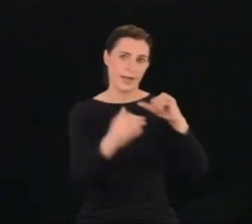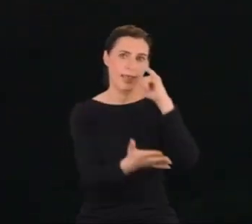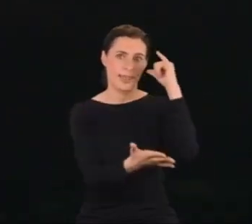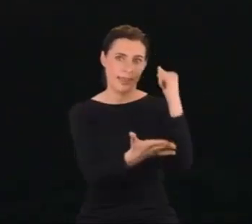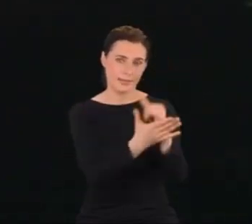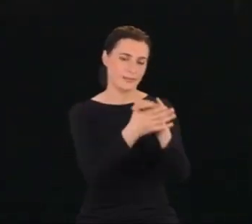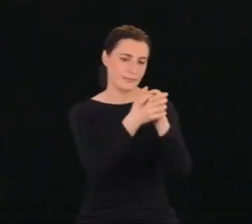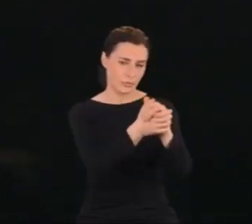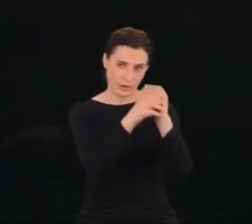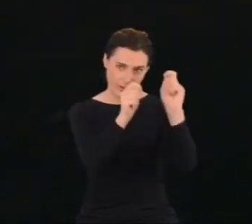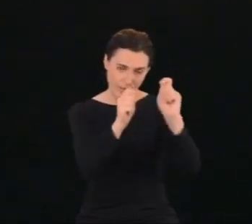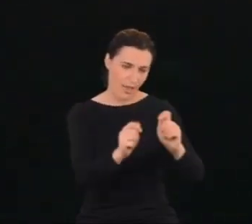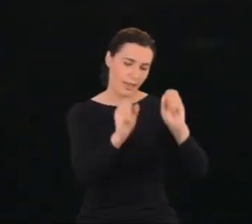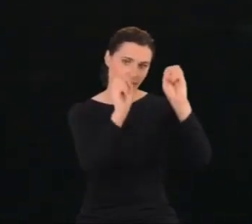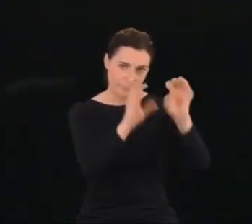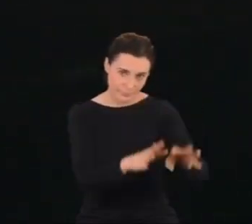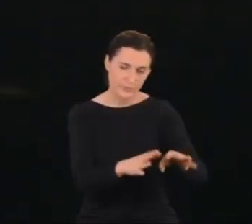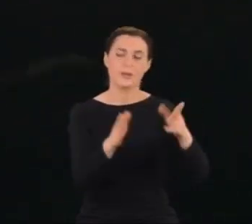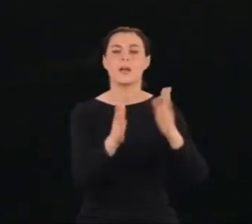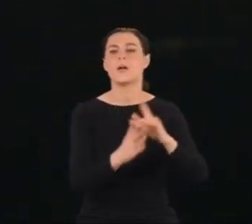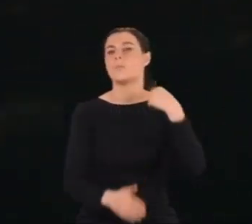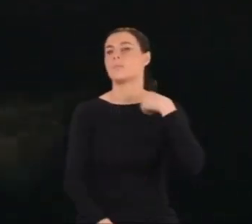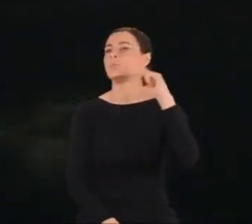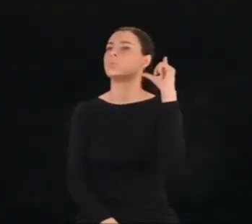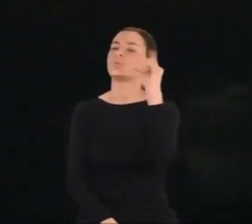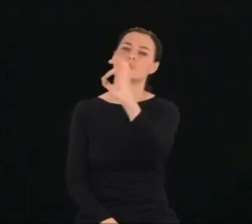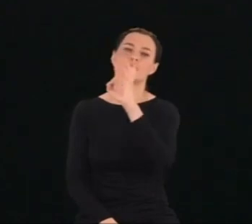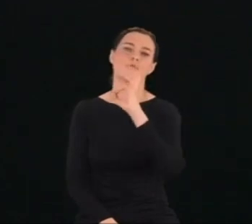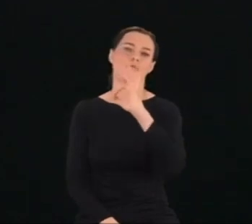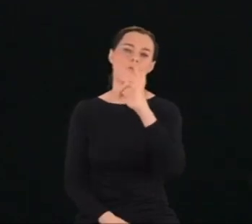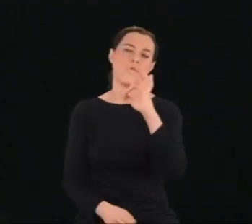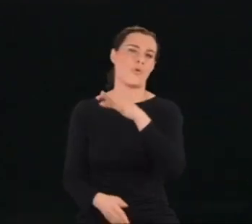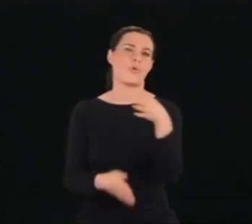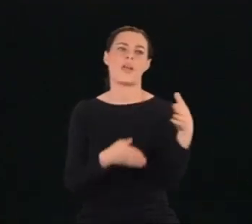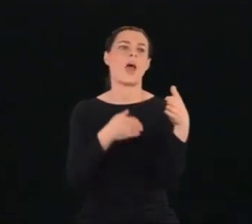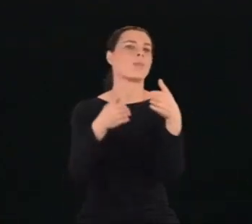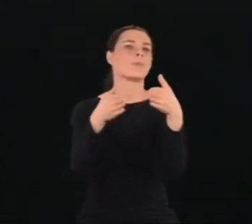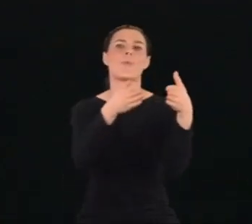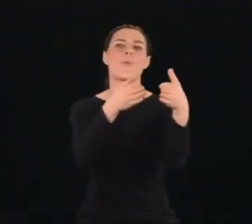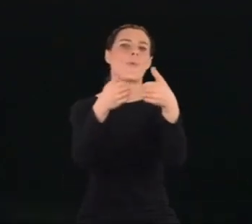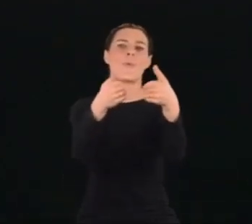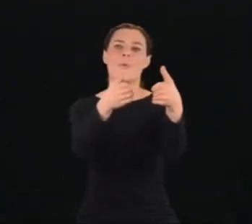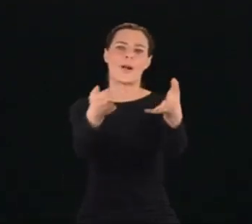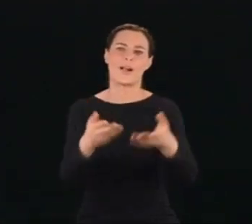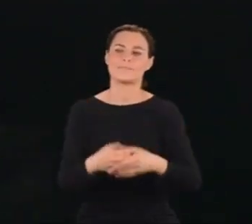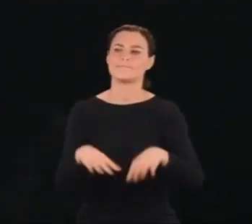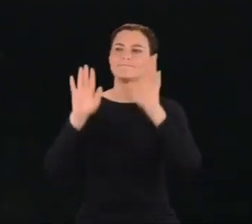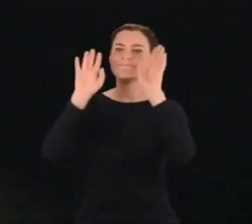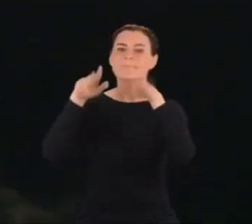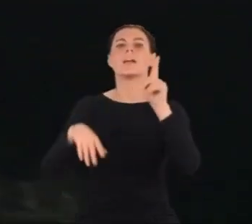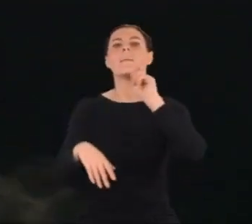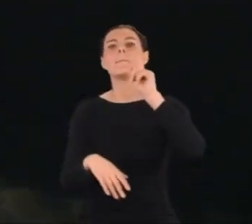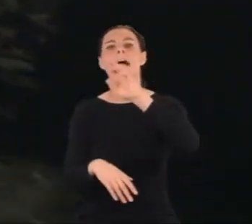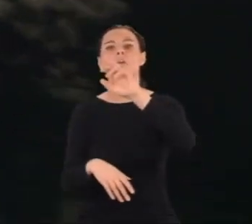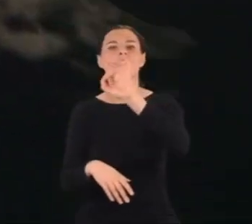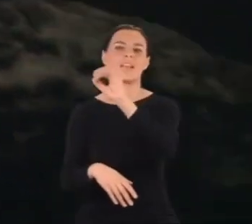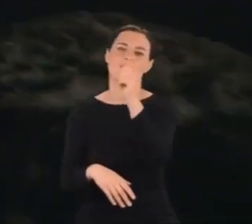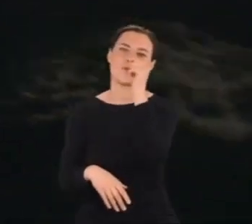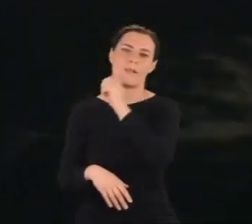a potem zamiast rzucić się do rzeki, pójść własną drogą, dać spokój Majoranie i jego tajemnicy.